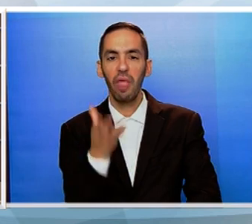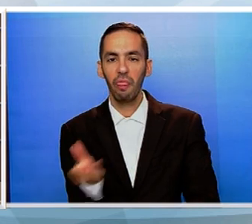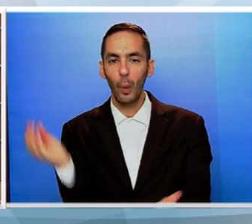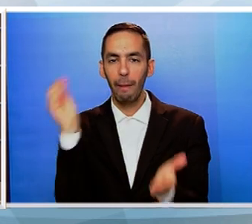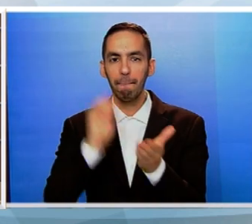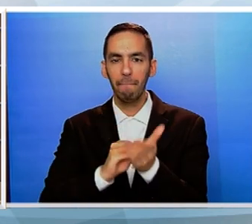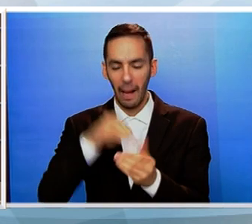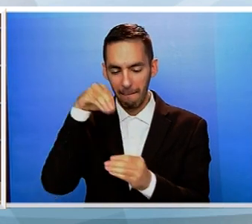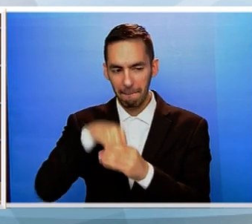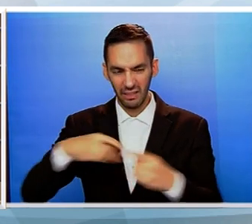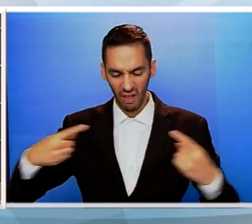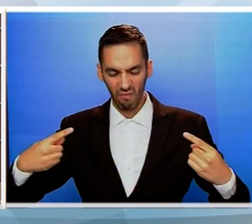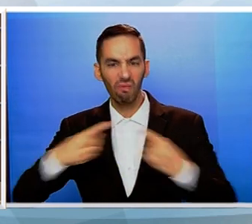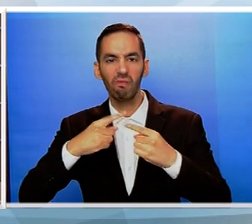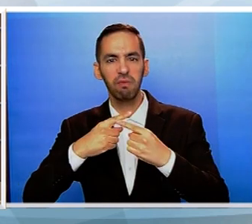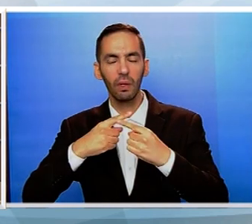διχόνιας να μπει ανάμεσά μας.